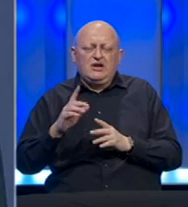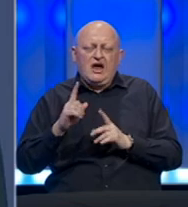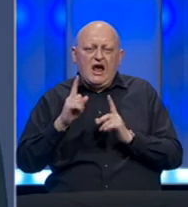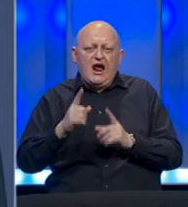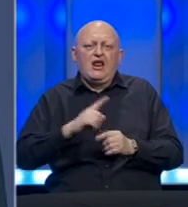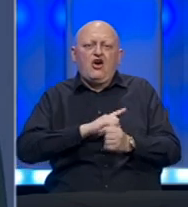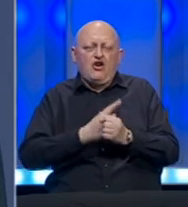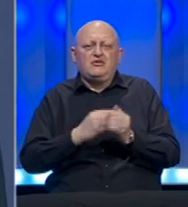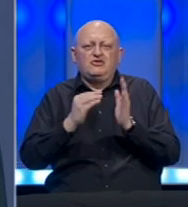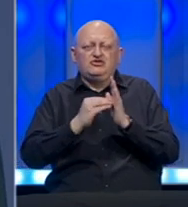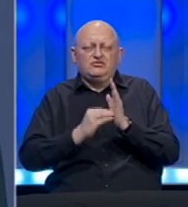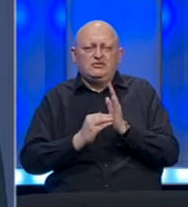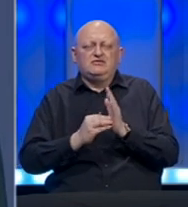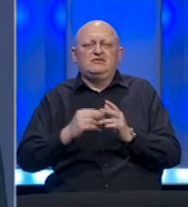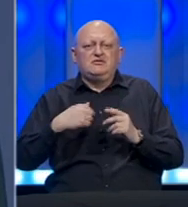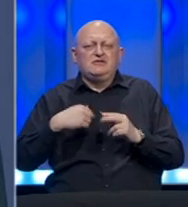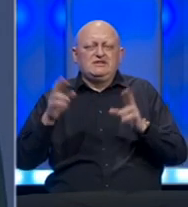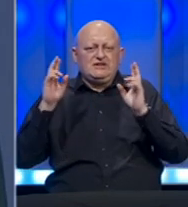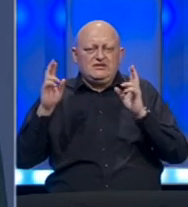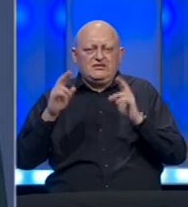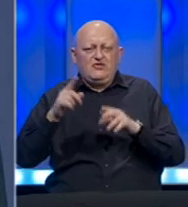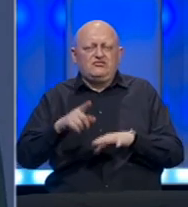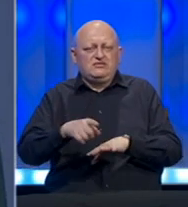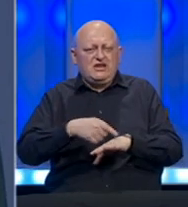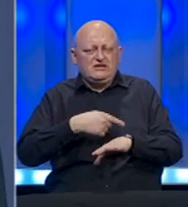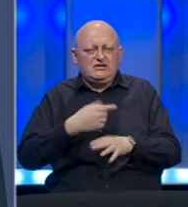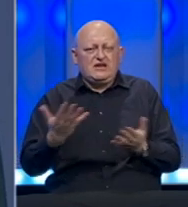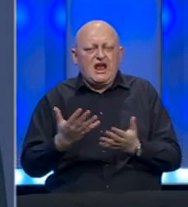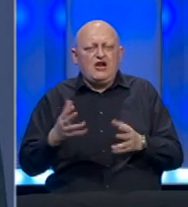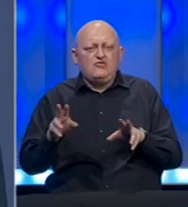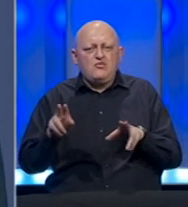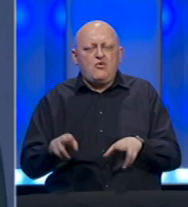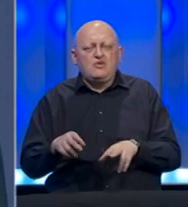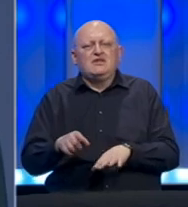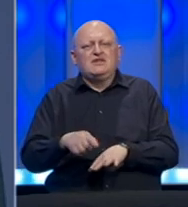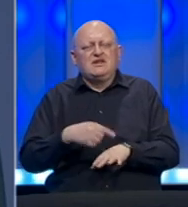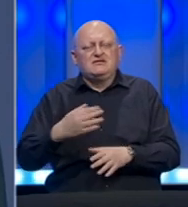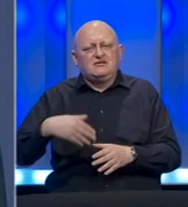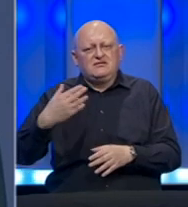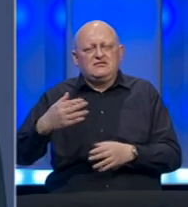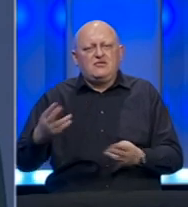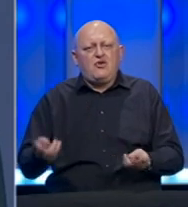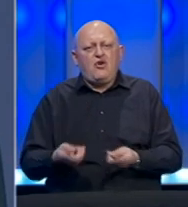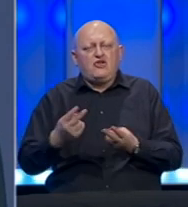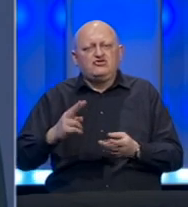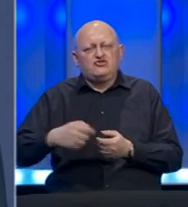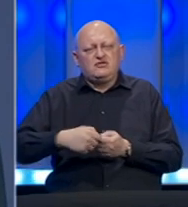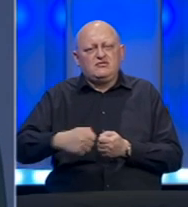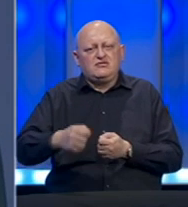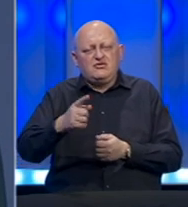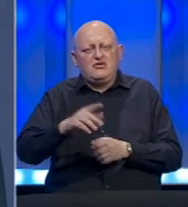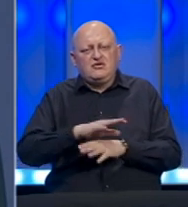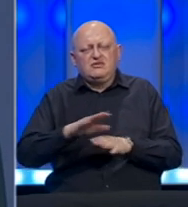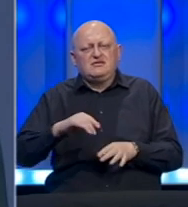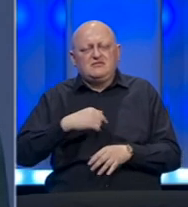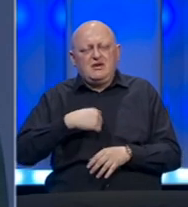ohrabrujući podatak i nadamo se da će ovaj trend se nastaviti kako bi mogli nastaviti dalje sa ublažavanjem i drugih mjera, jer nama je svima